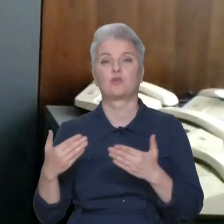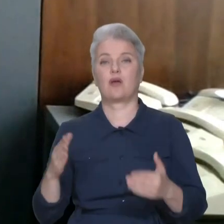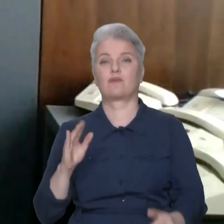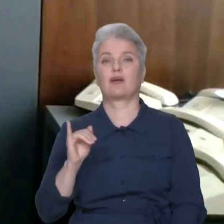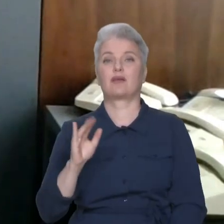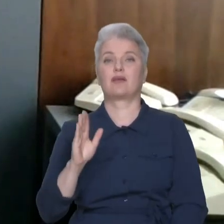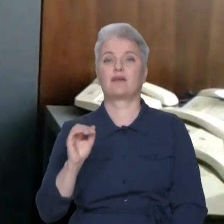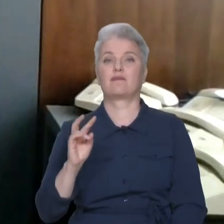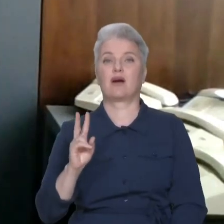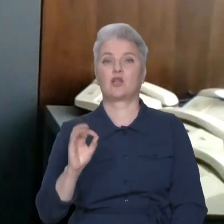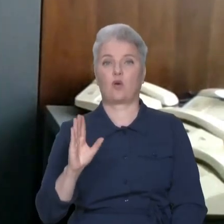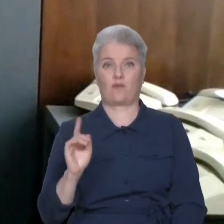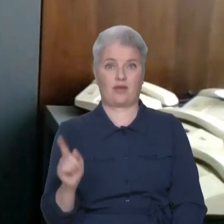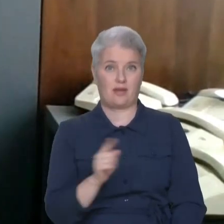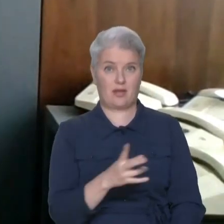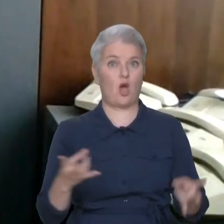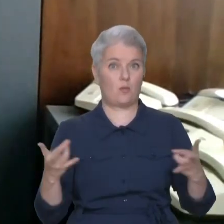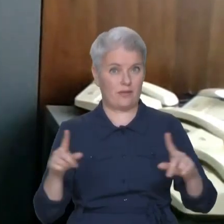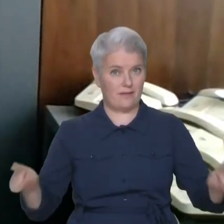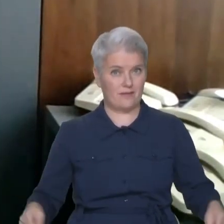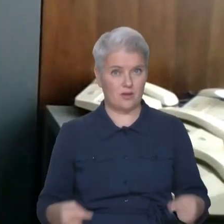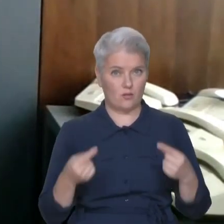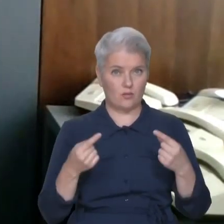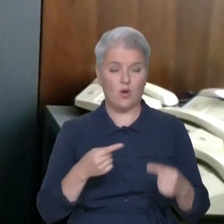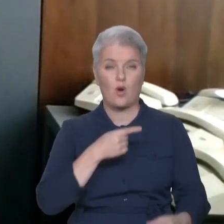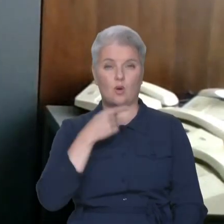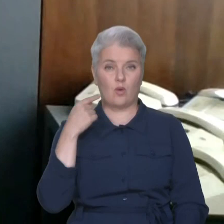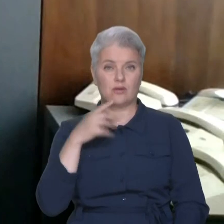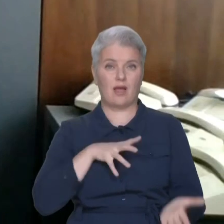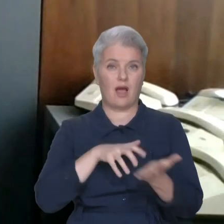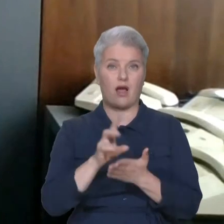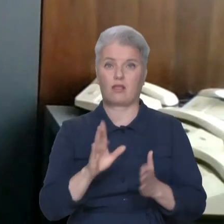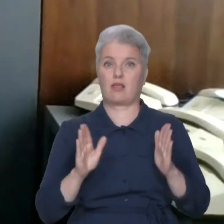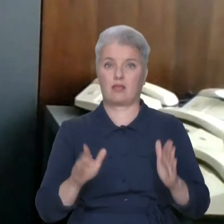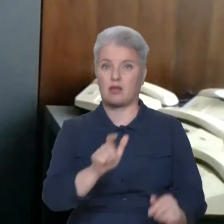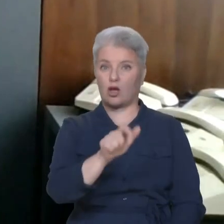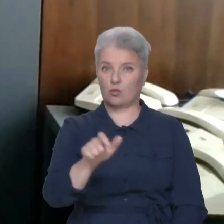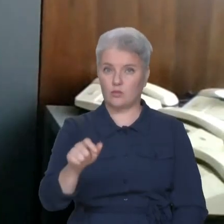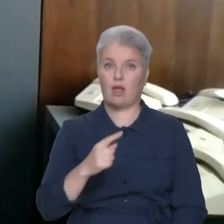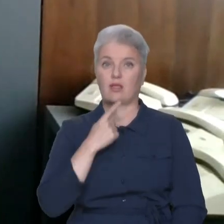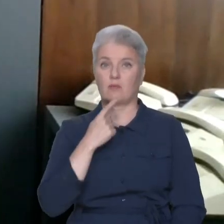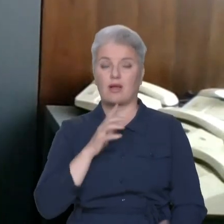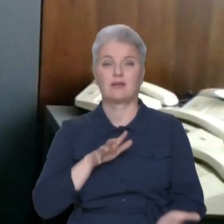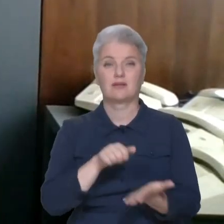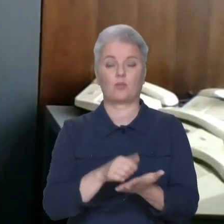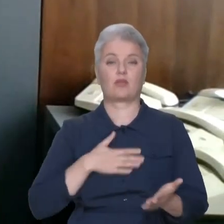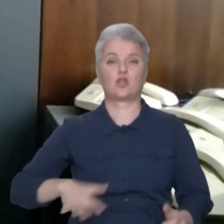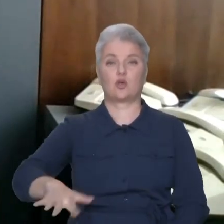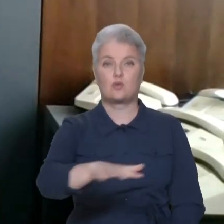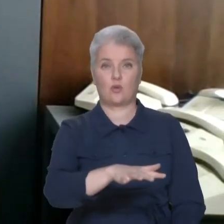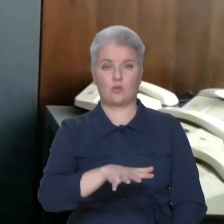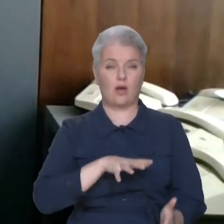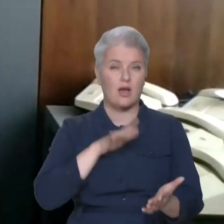їх потрібно відновлювати, тому що Росія цілить не тільки в людей і намагається захопити нашу територію, але цілить нашу